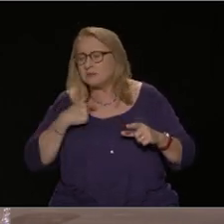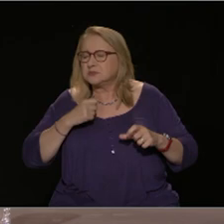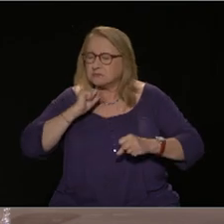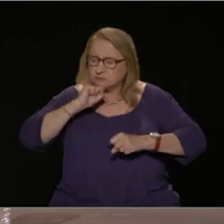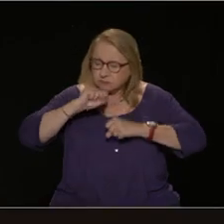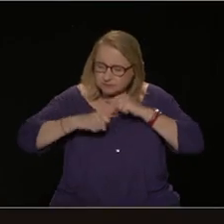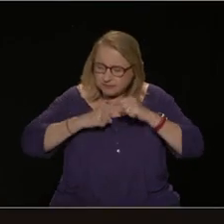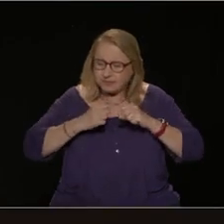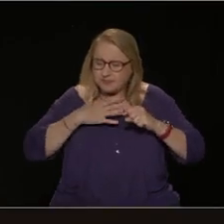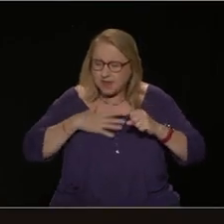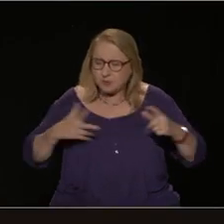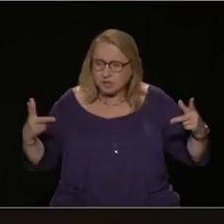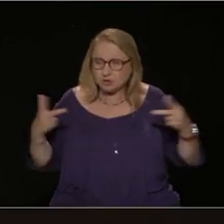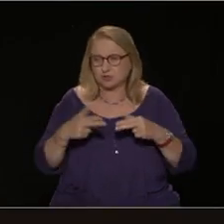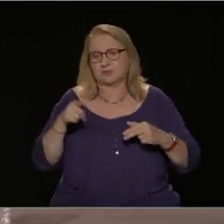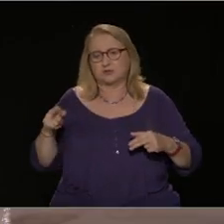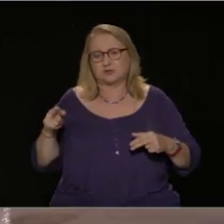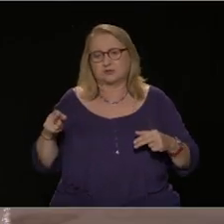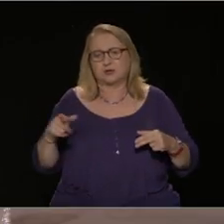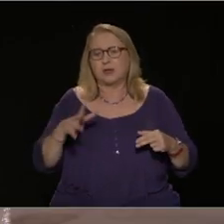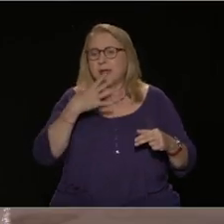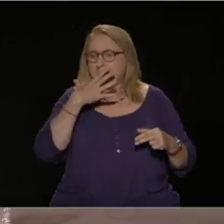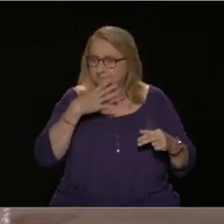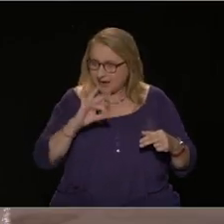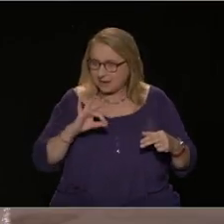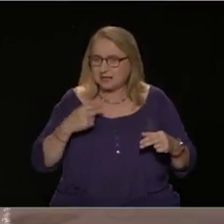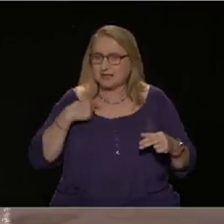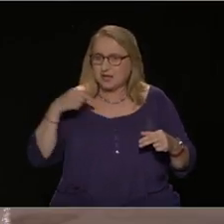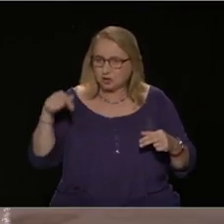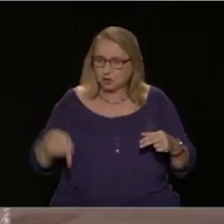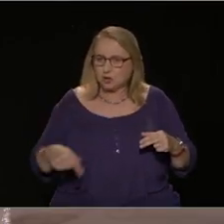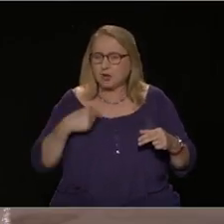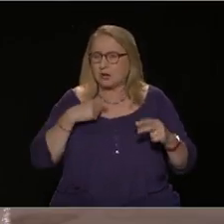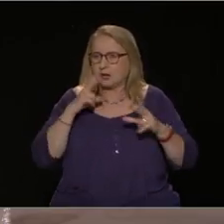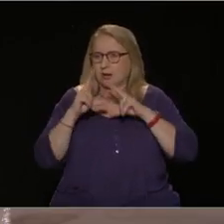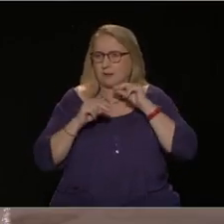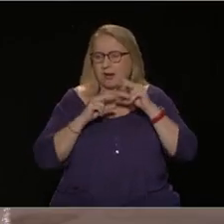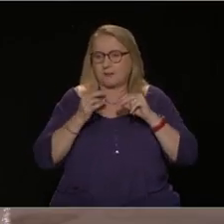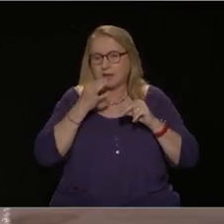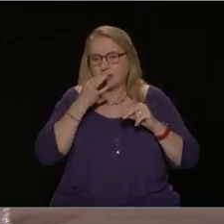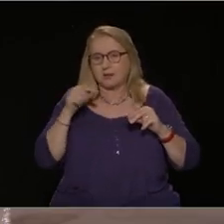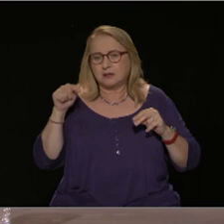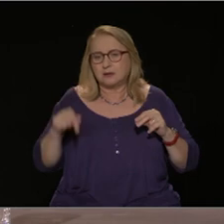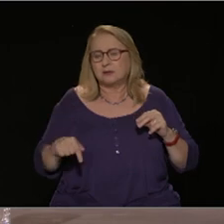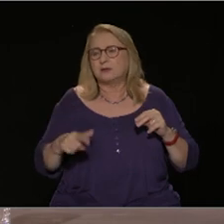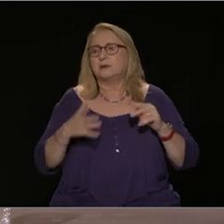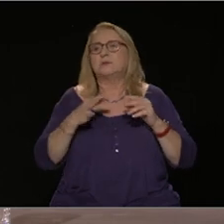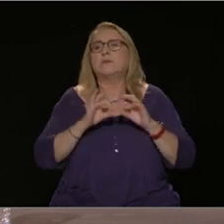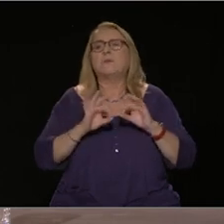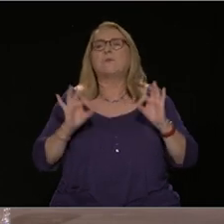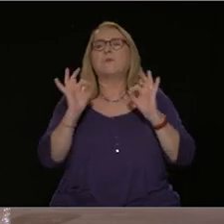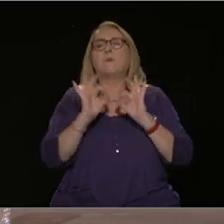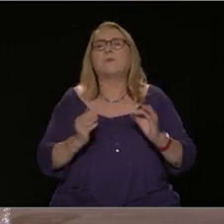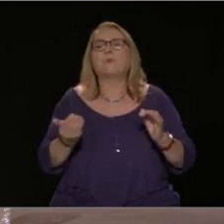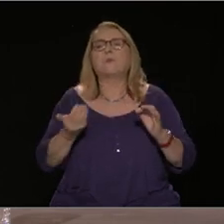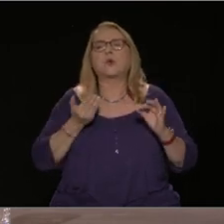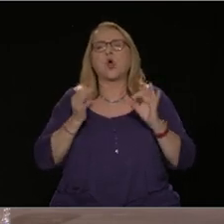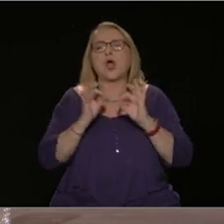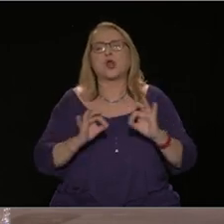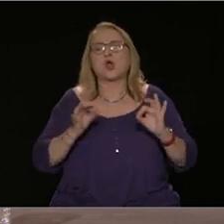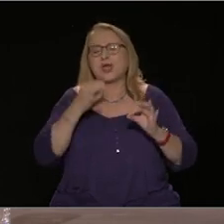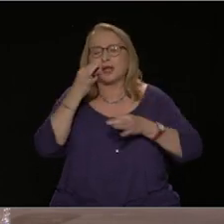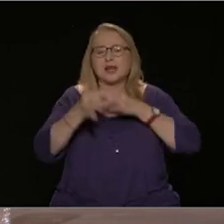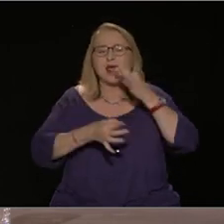για την πολιτική συζήτηση και για τη δημόσια ζωή να διεξάγεται μια δίθεν προεκλογική συζήτηση που να